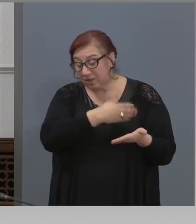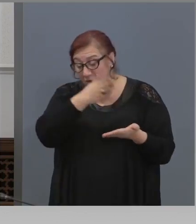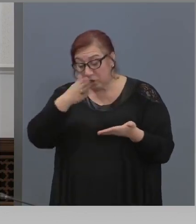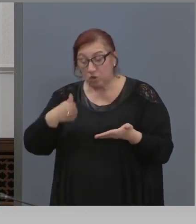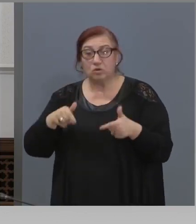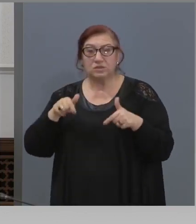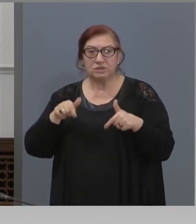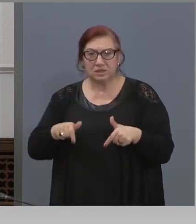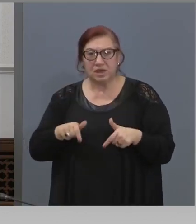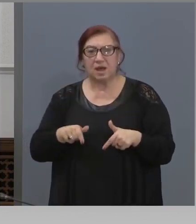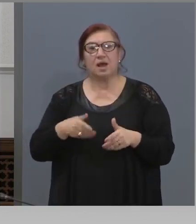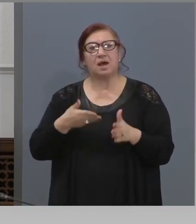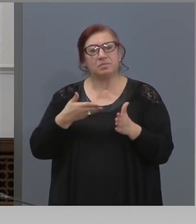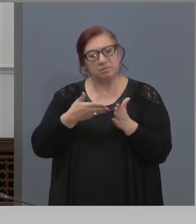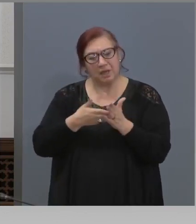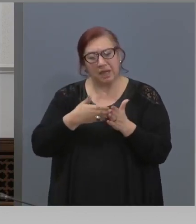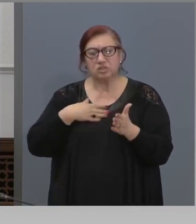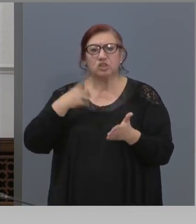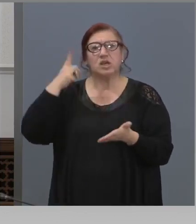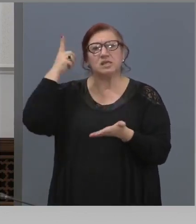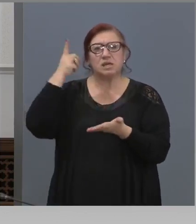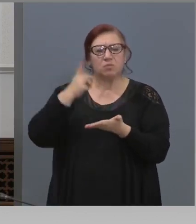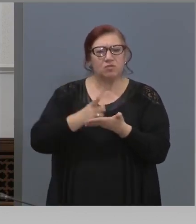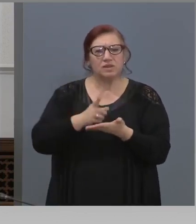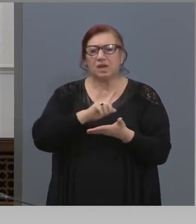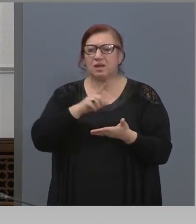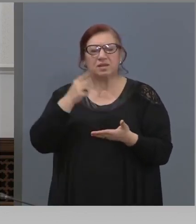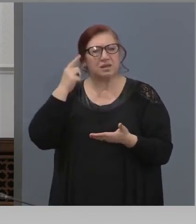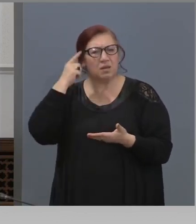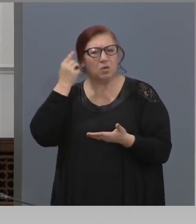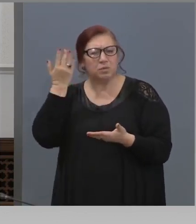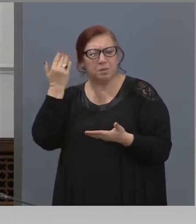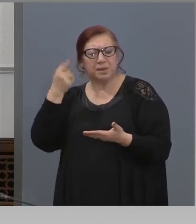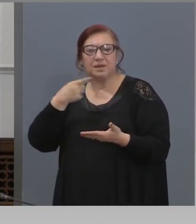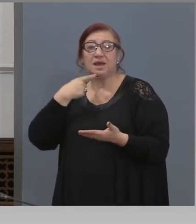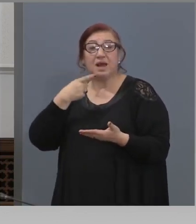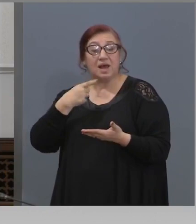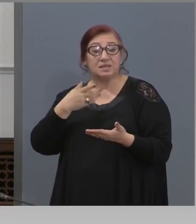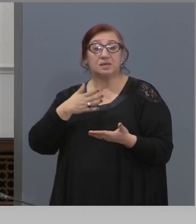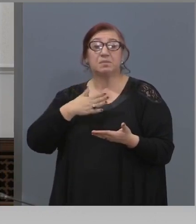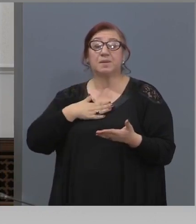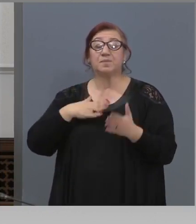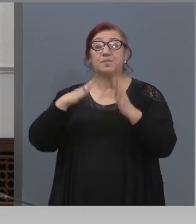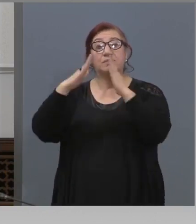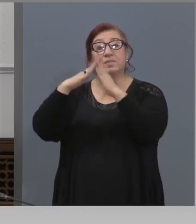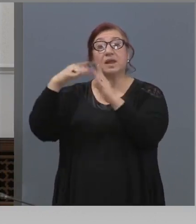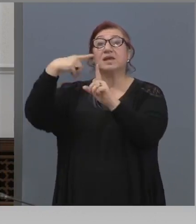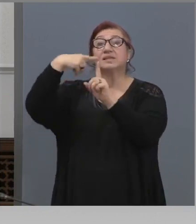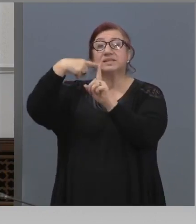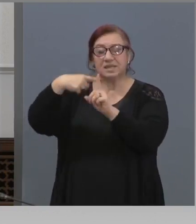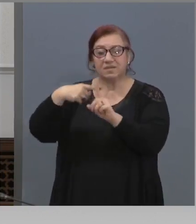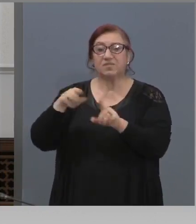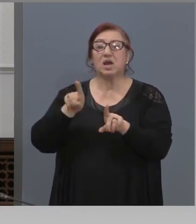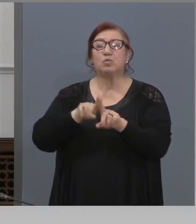макар че в заповедта, не знам дали беше упоменато, но ние църквите и манастирите не сме ги затваряли.